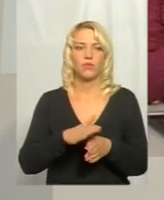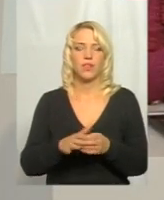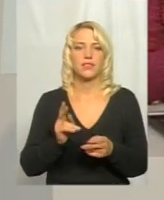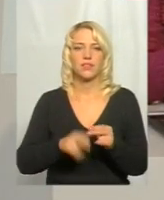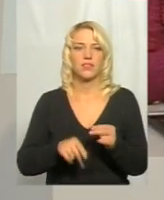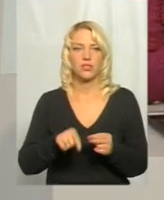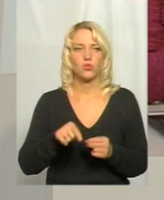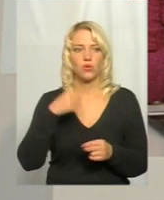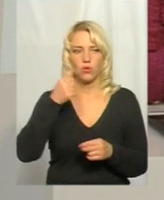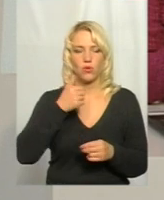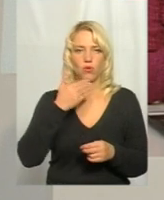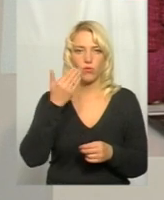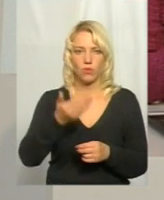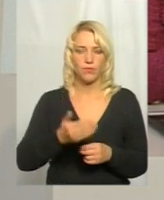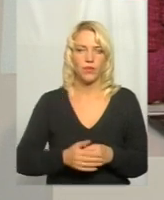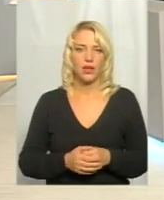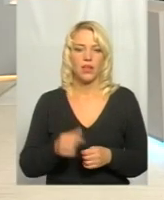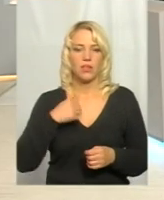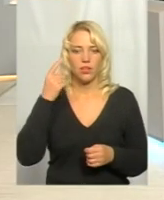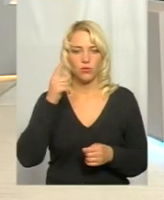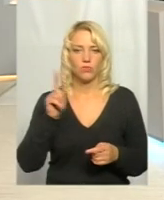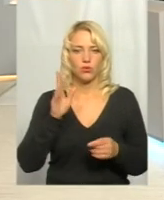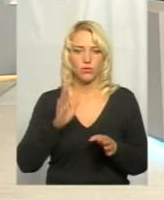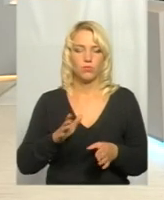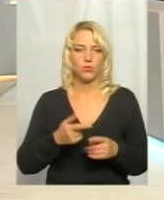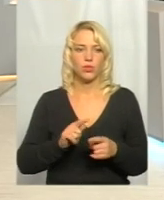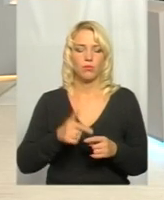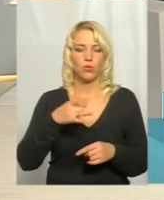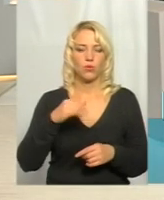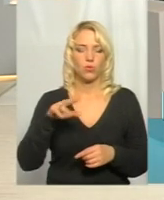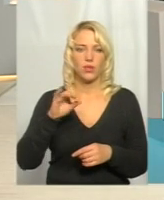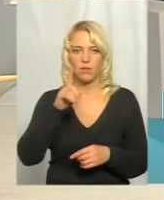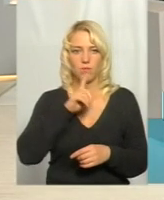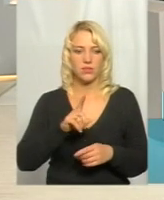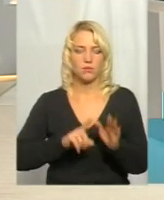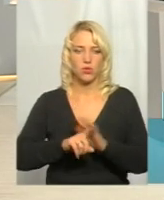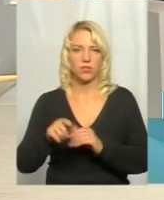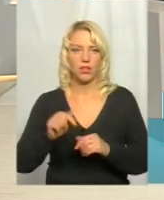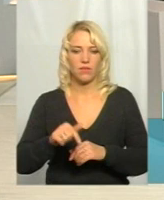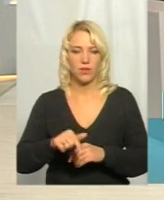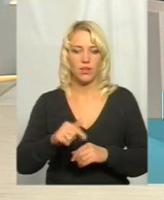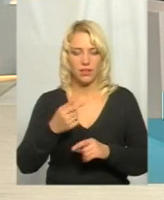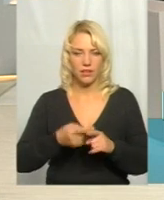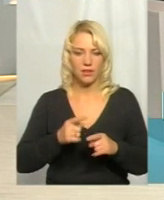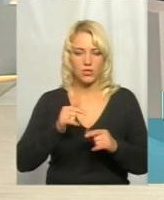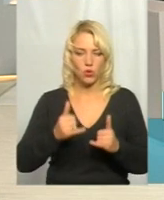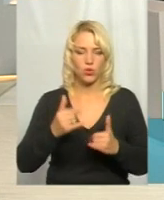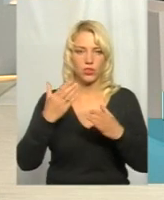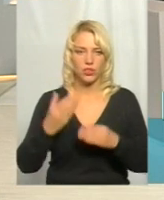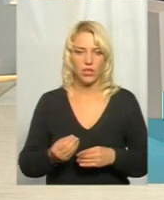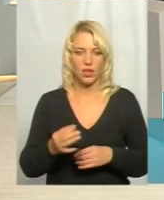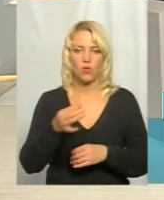цього року? Я думаю, що будемо в грудні місяці розпочинати їх. На сьогоднішній день головою обласної державної